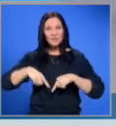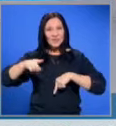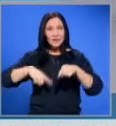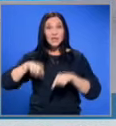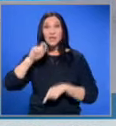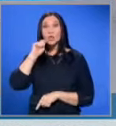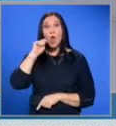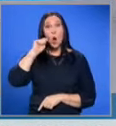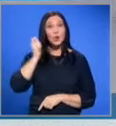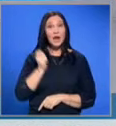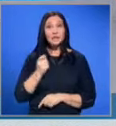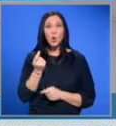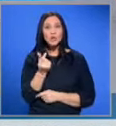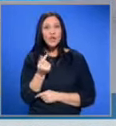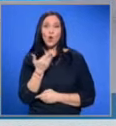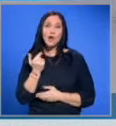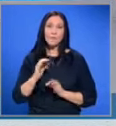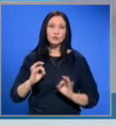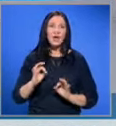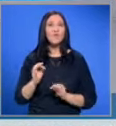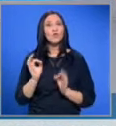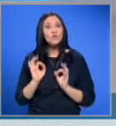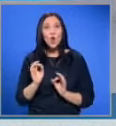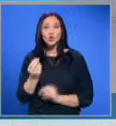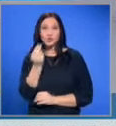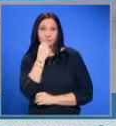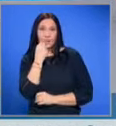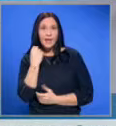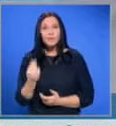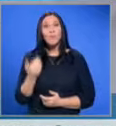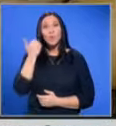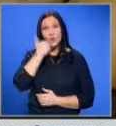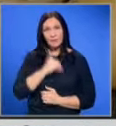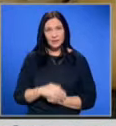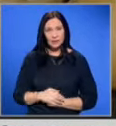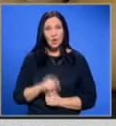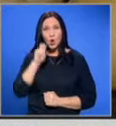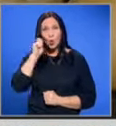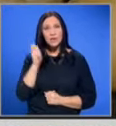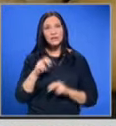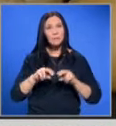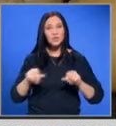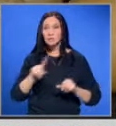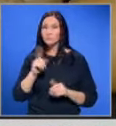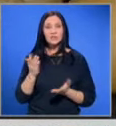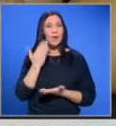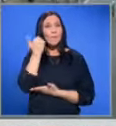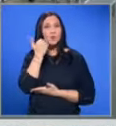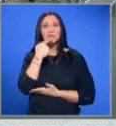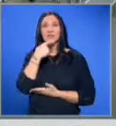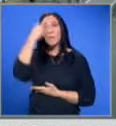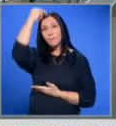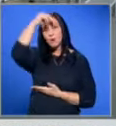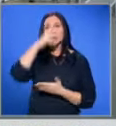на украинско зърно няма яснота какво консумират потребителите. Украинска пшеница не се използва за